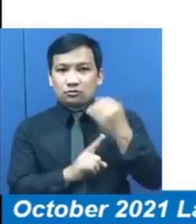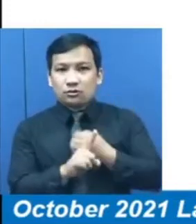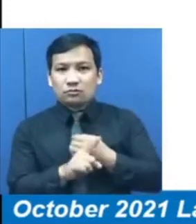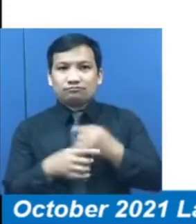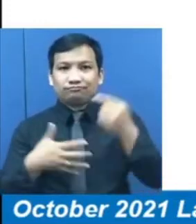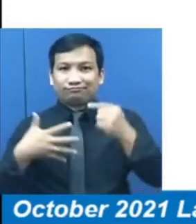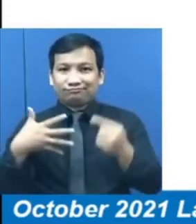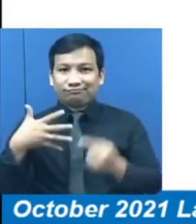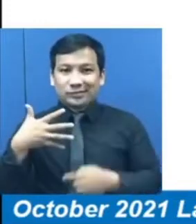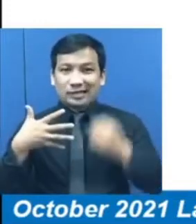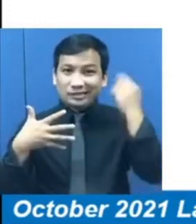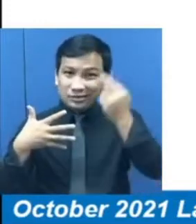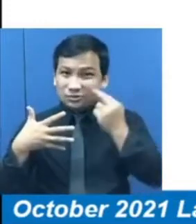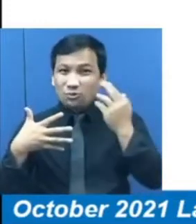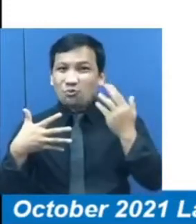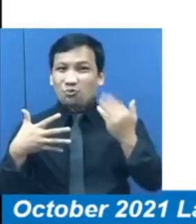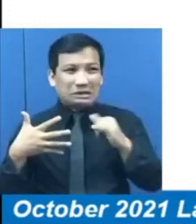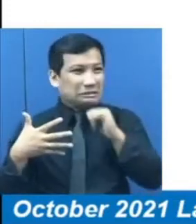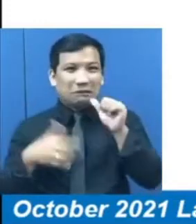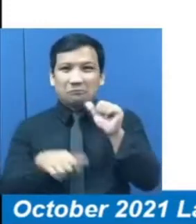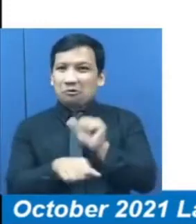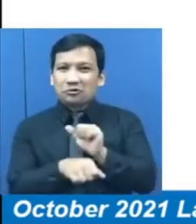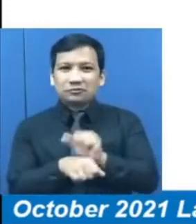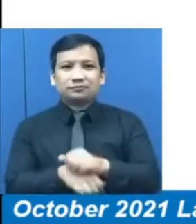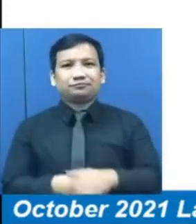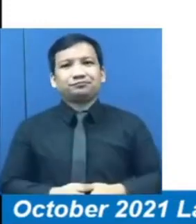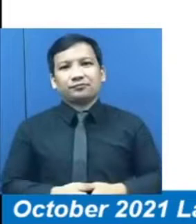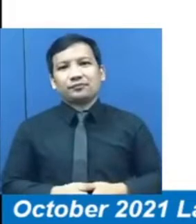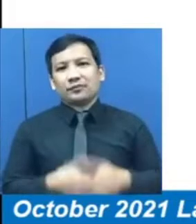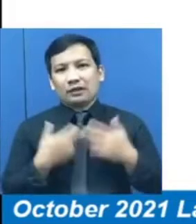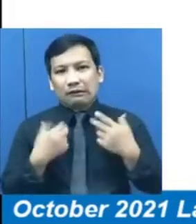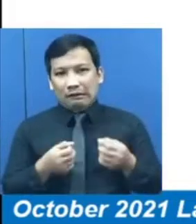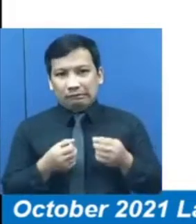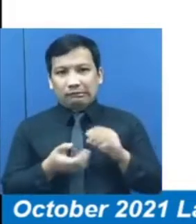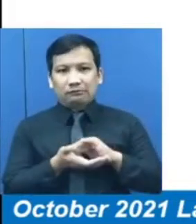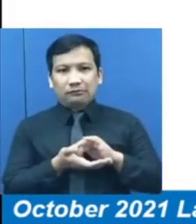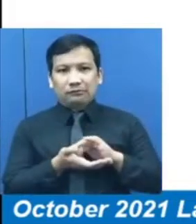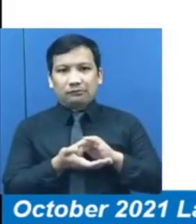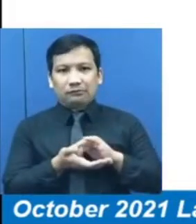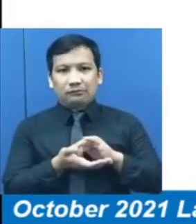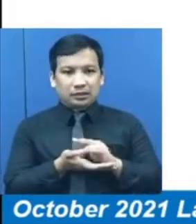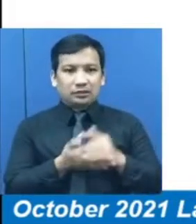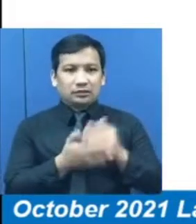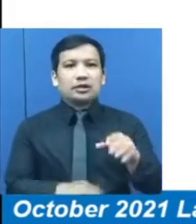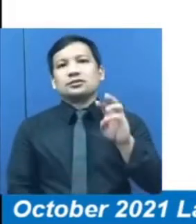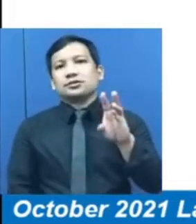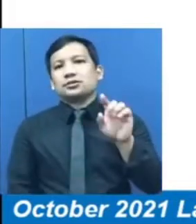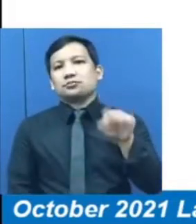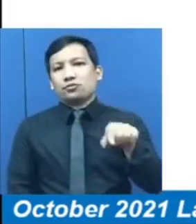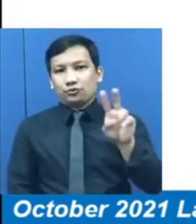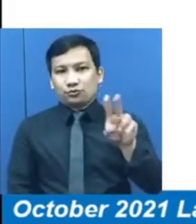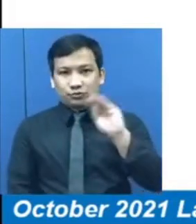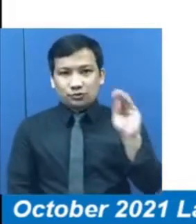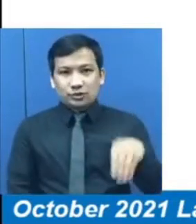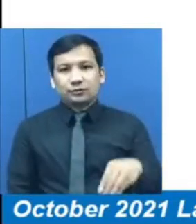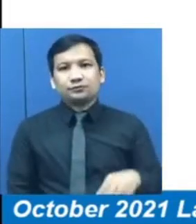ang mga sumusunod. Health, medical limitation, 16.2%.